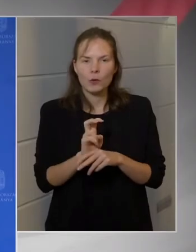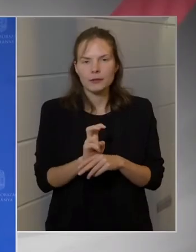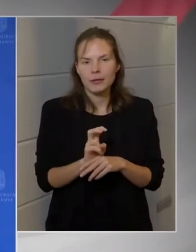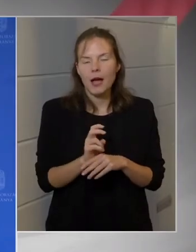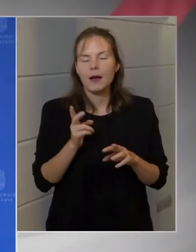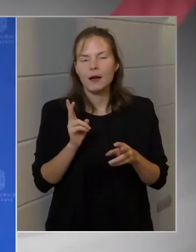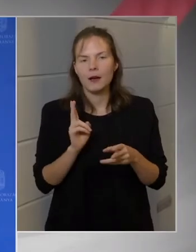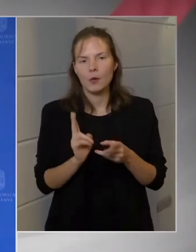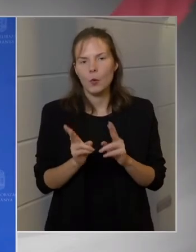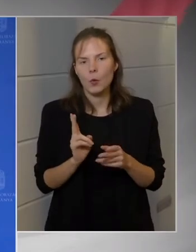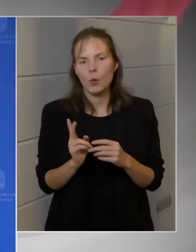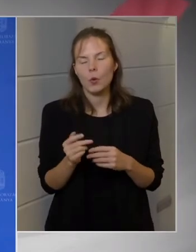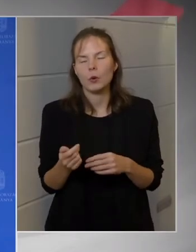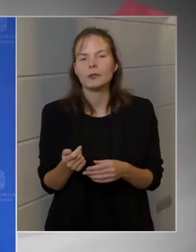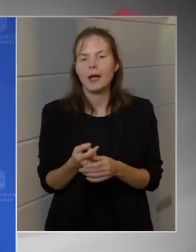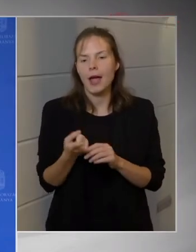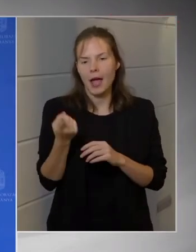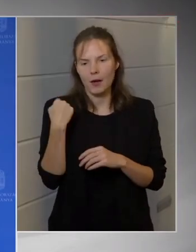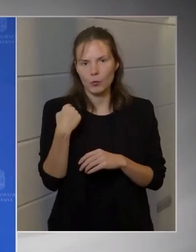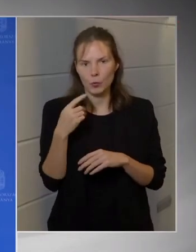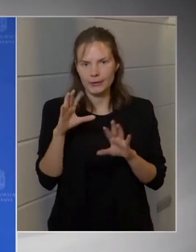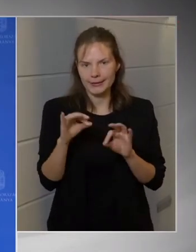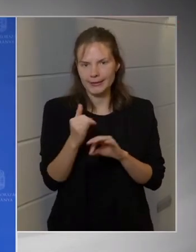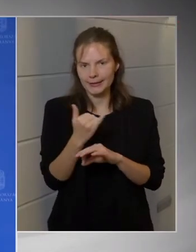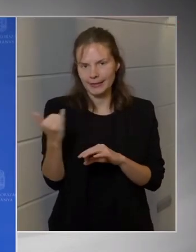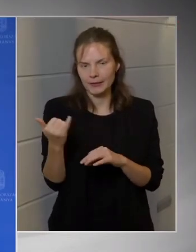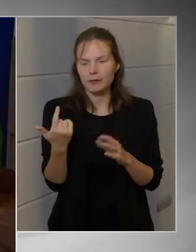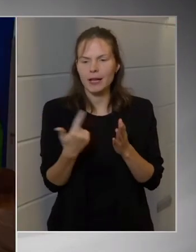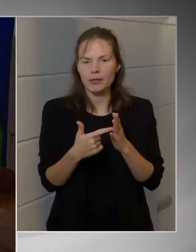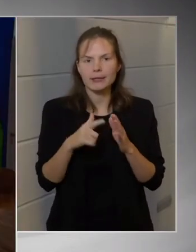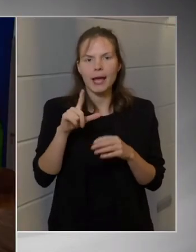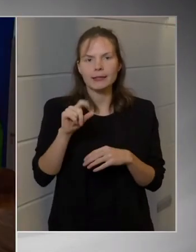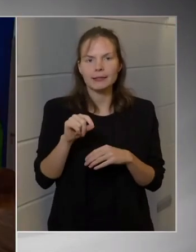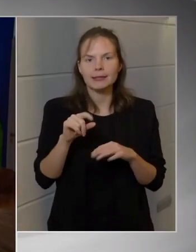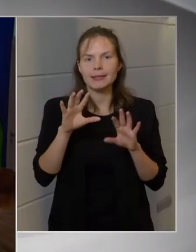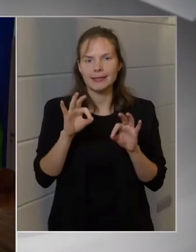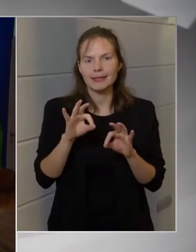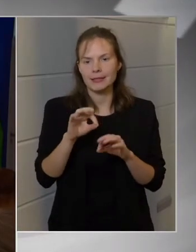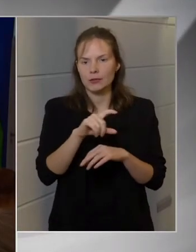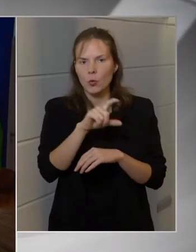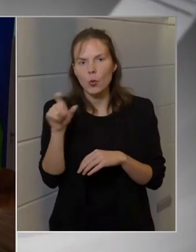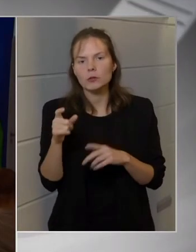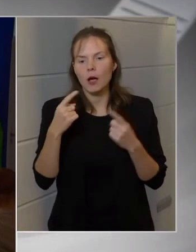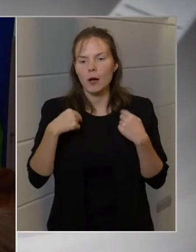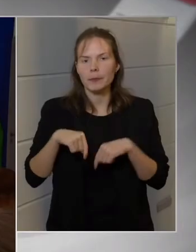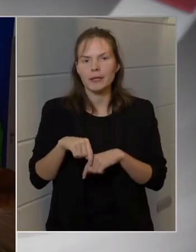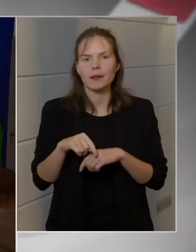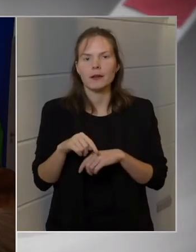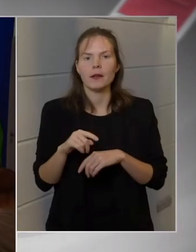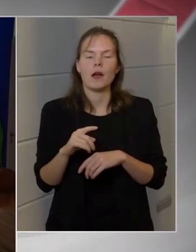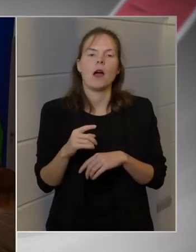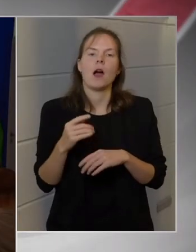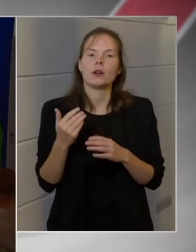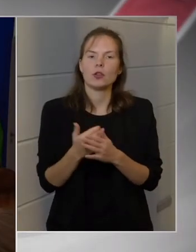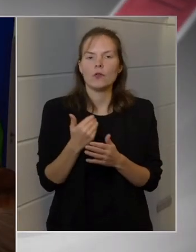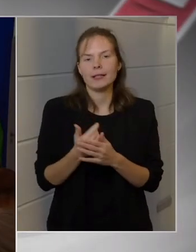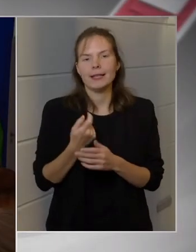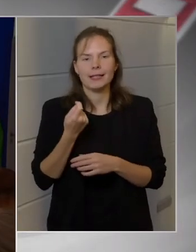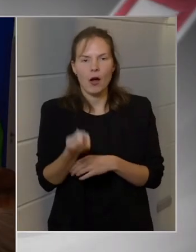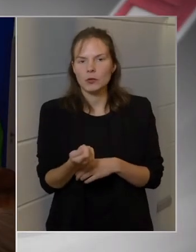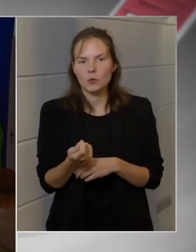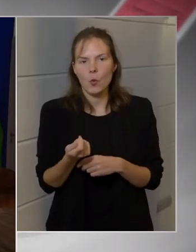az elmúlt tíz évben, tehát gyakorlatilag 2010 óta mi a jövedéki adó mértékét nem emeltük